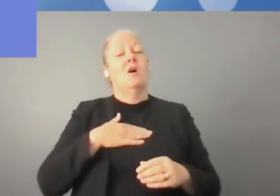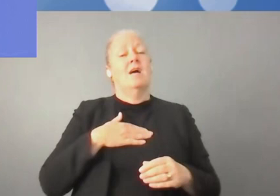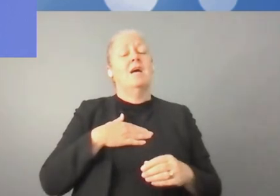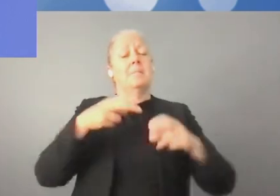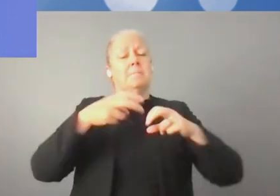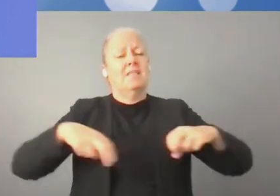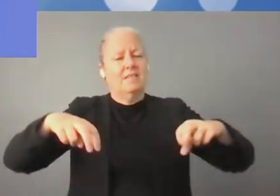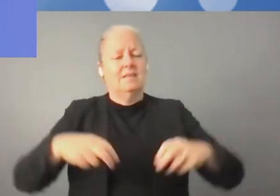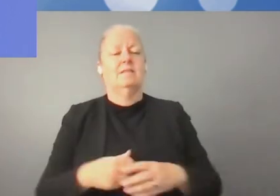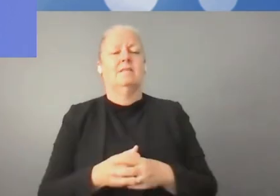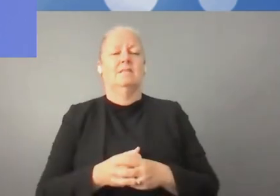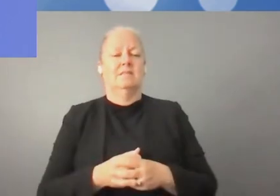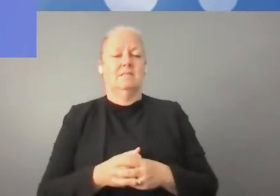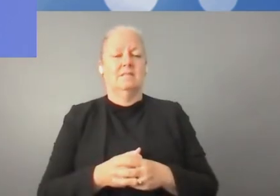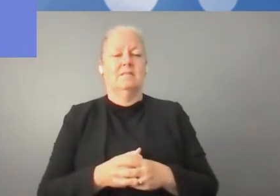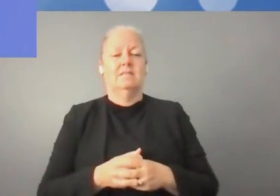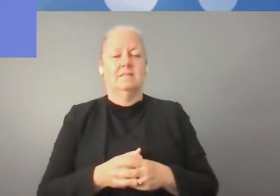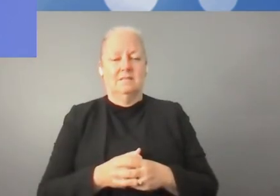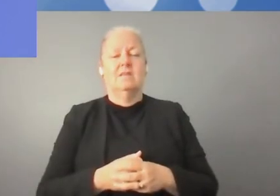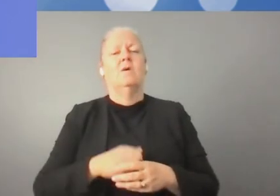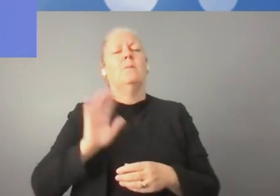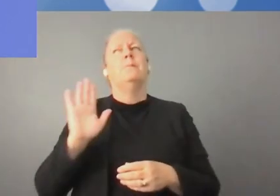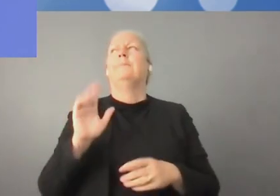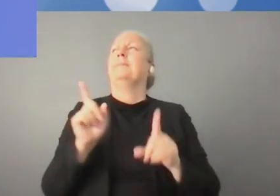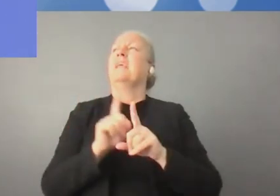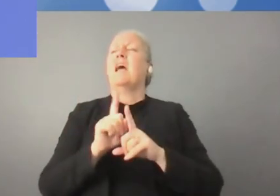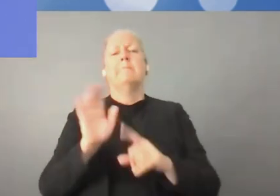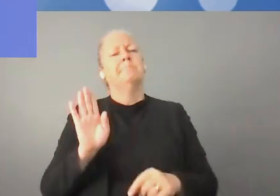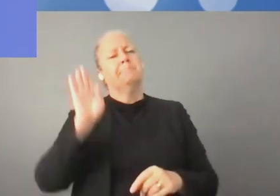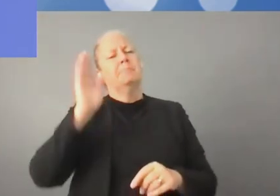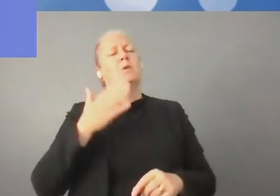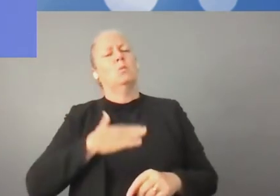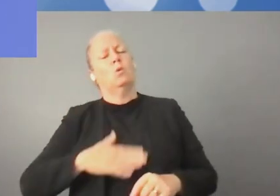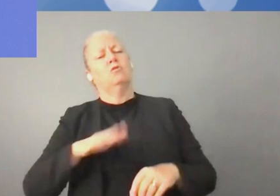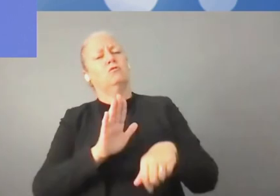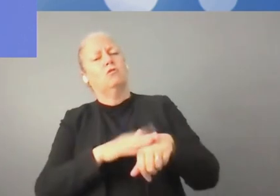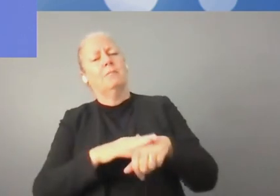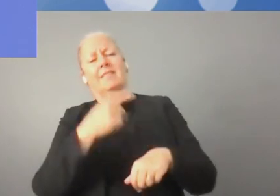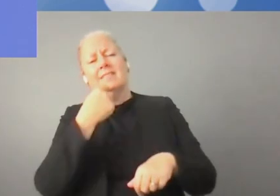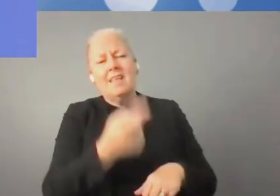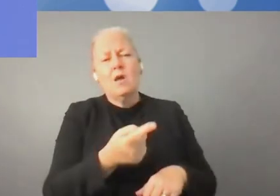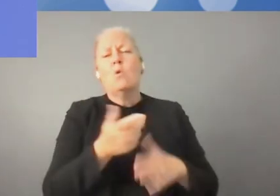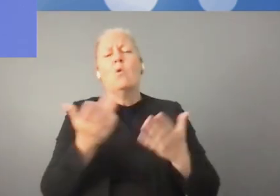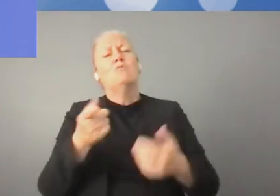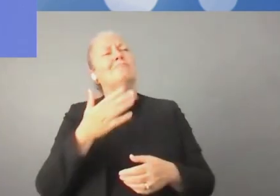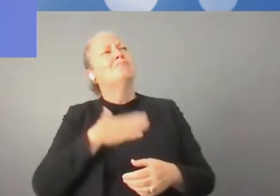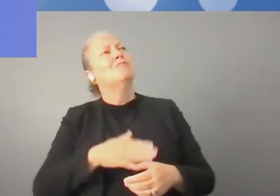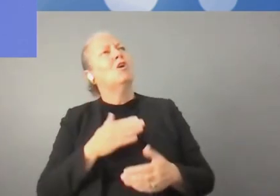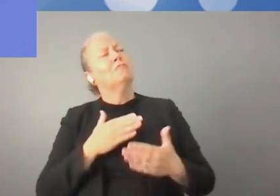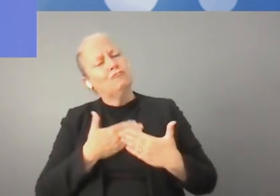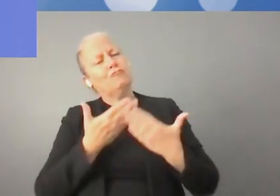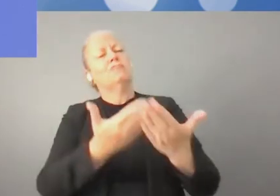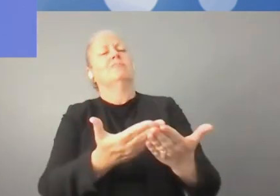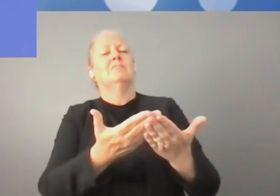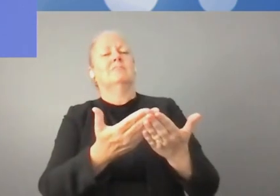Donc je pense que vous nous permette de prolonger ce panel. Devant nous, la dernière partie de notre débat.